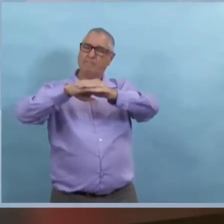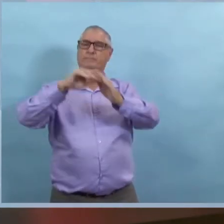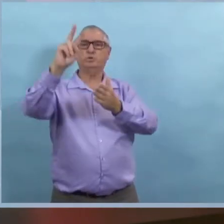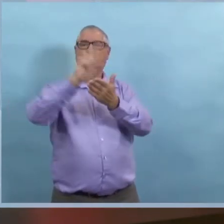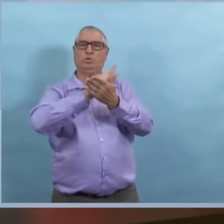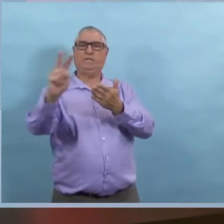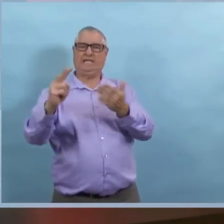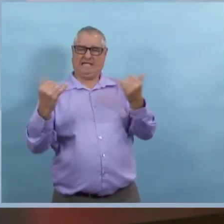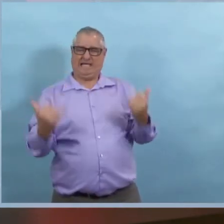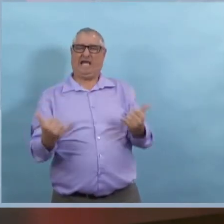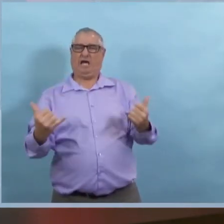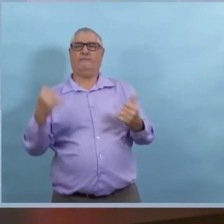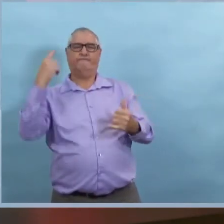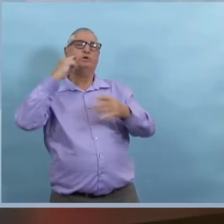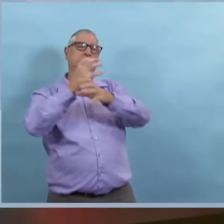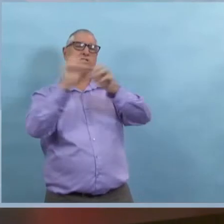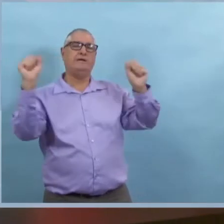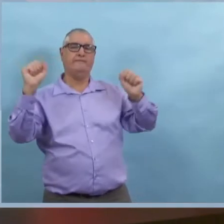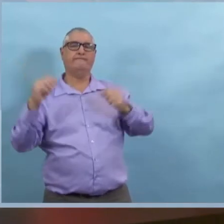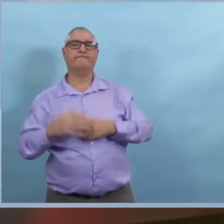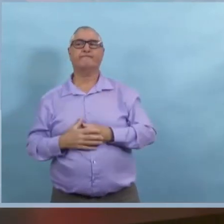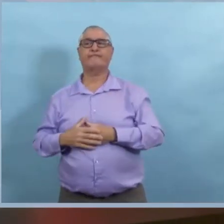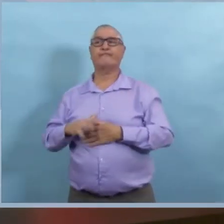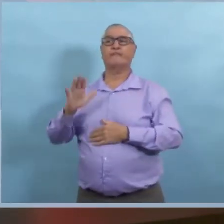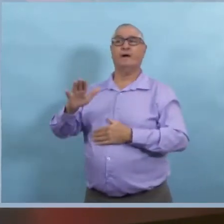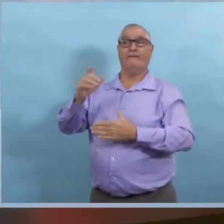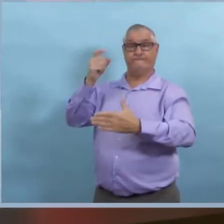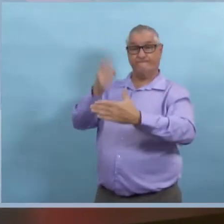cette ordonnance, de cet ordre est vraiment limitée dans le temps.